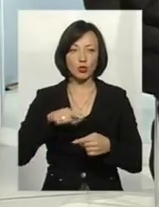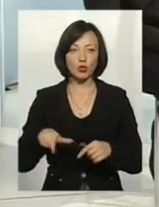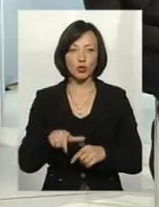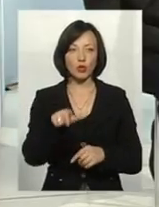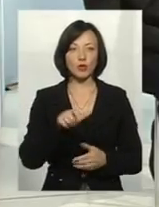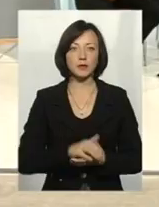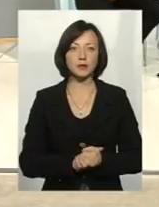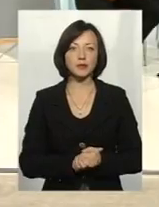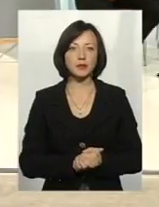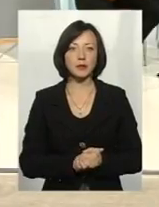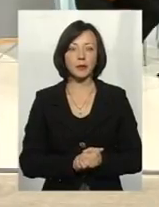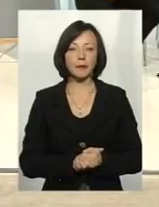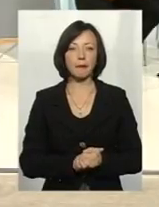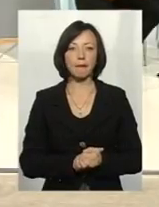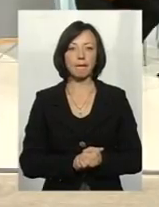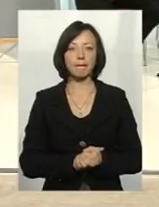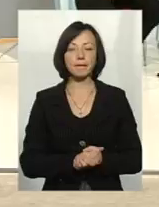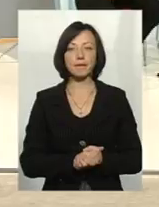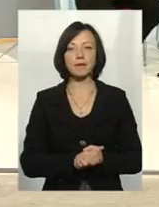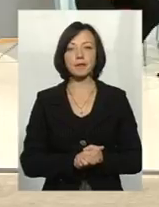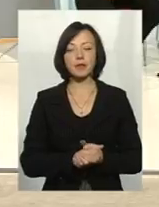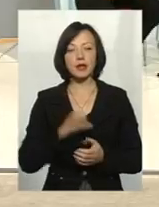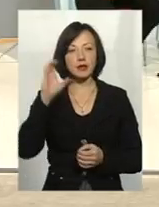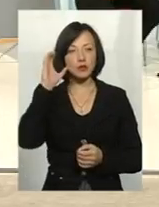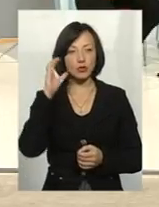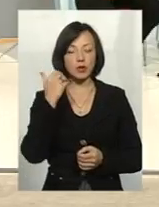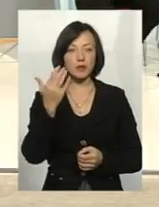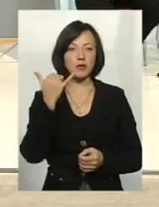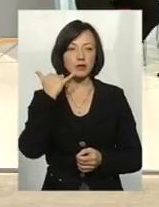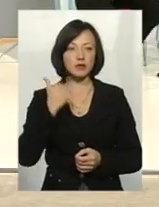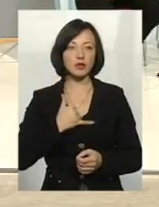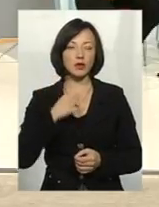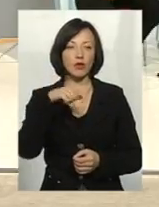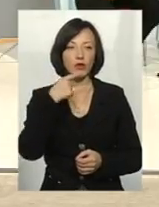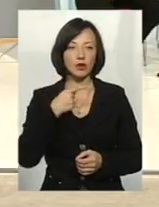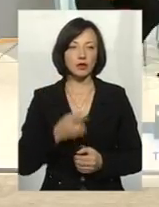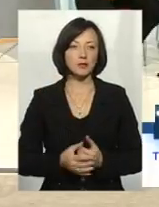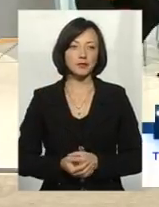Дякую за відповідь. 61 90 60. Слухаємо додзвонювача. Говоріть, будь ласка.